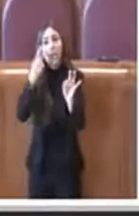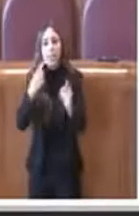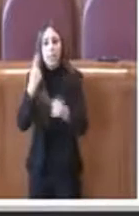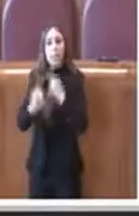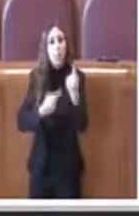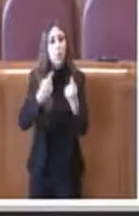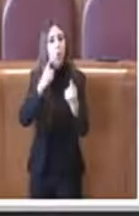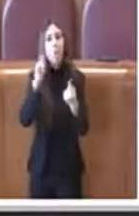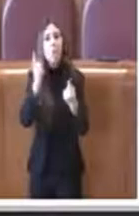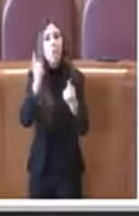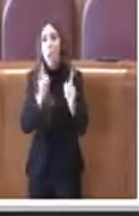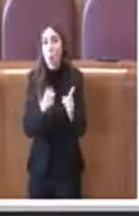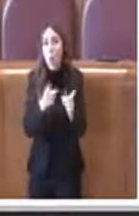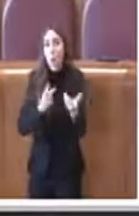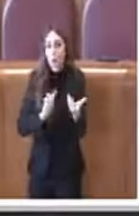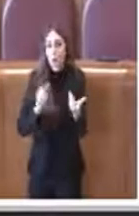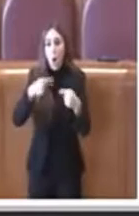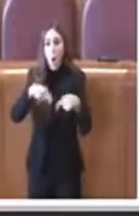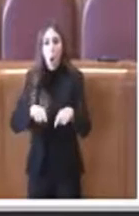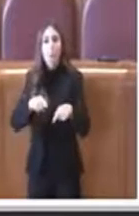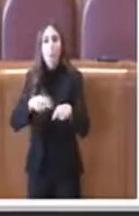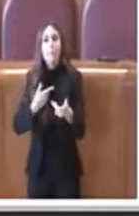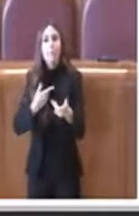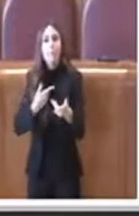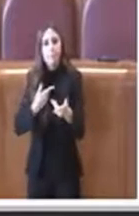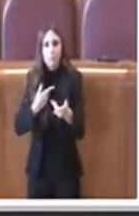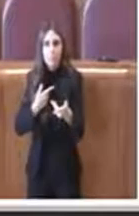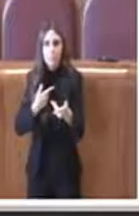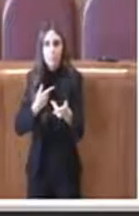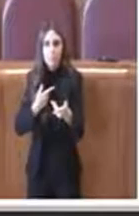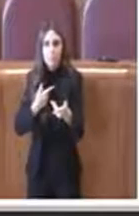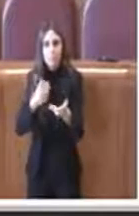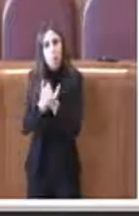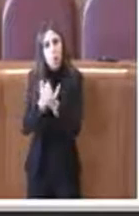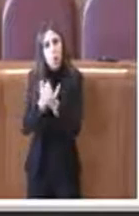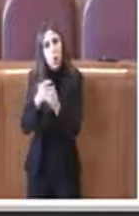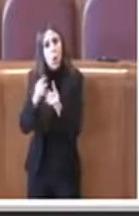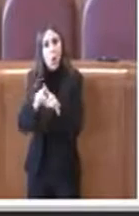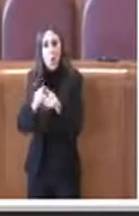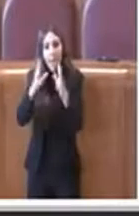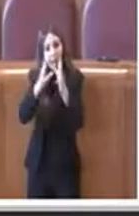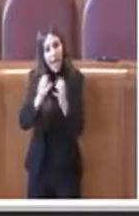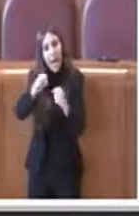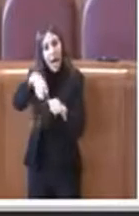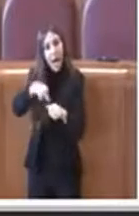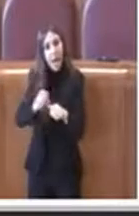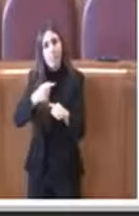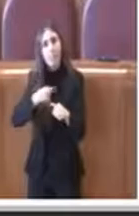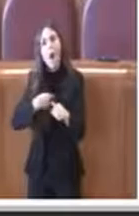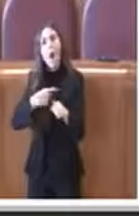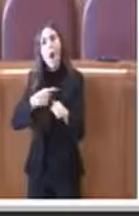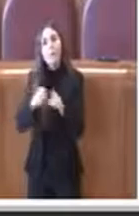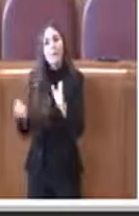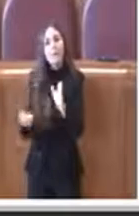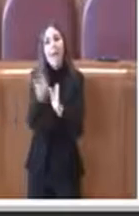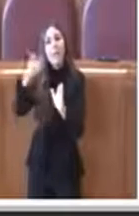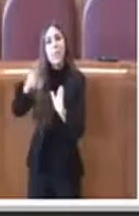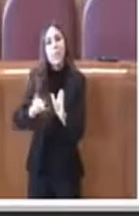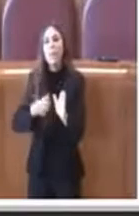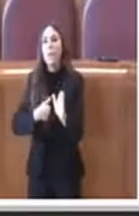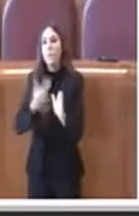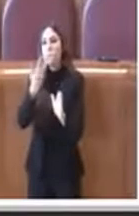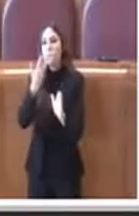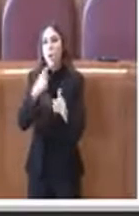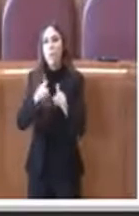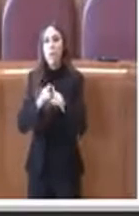noi ci ritroviamo a dover rilanciare questa azienda come era giusto che fosse io vorrei fare anche un